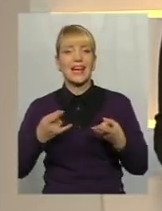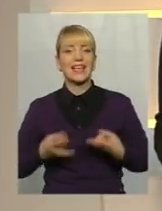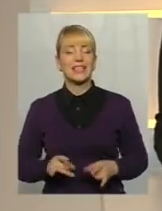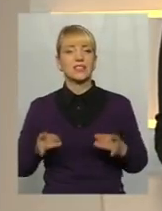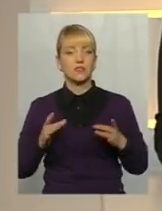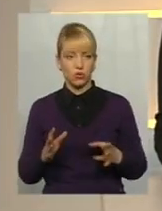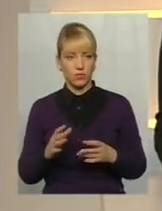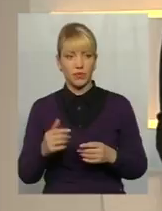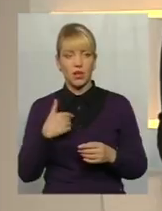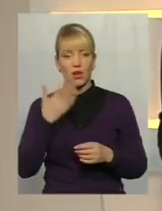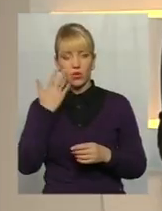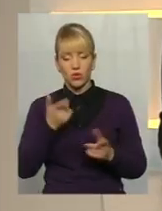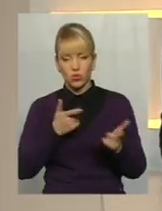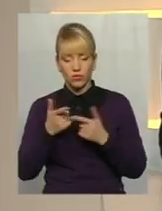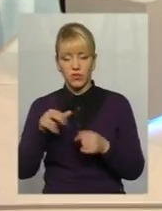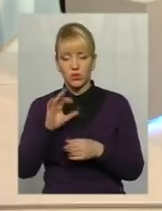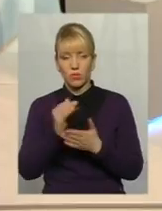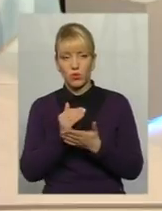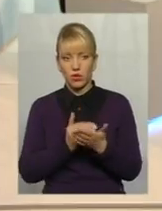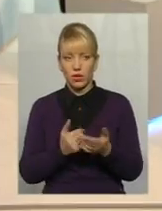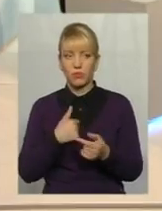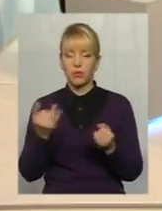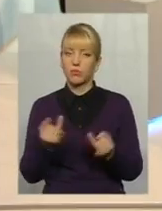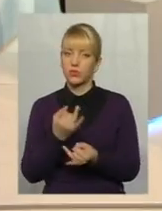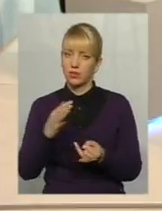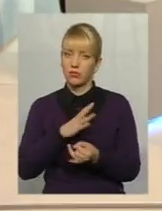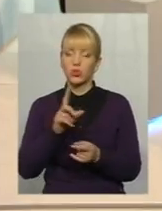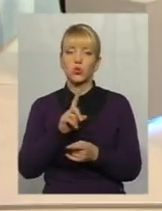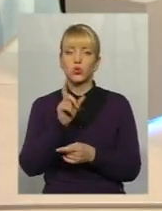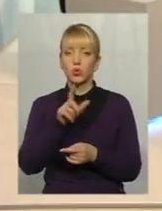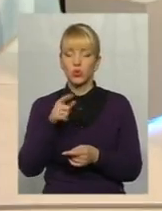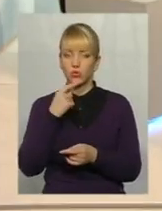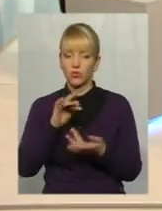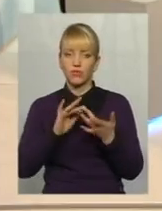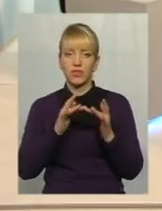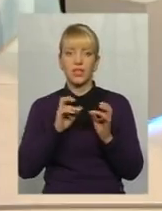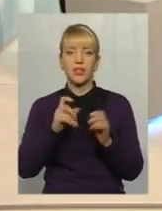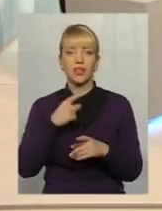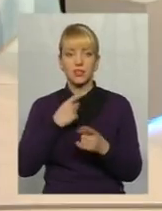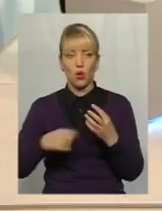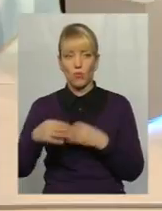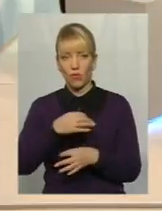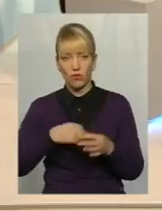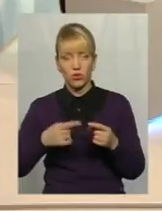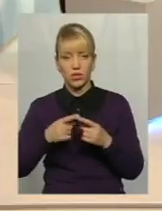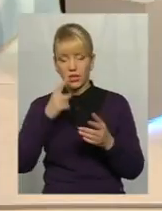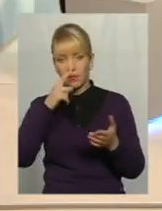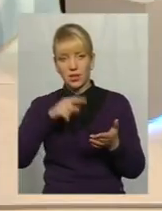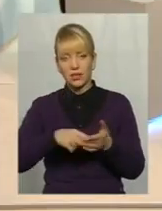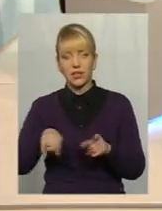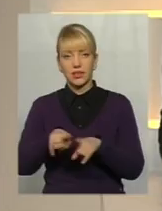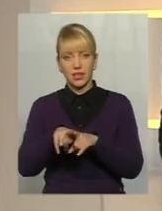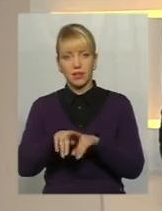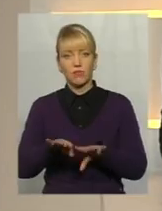Я коли готувалась до програми, мені було цікаво, про що люди в соцмережах, як це обговорюють. І натрапила я на такий